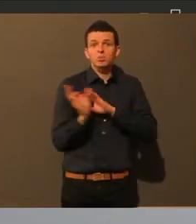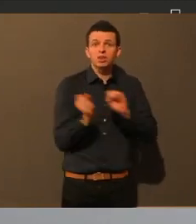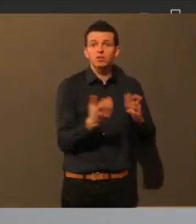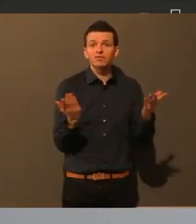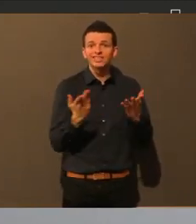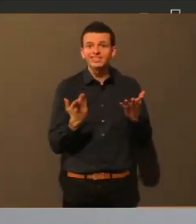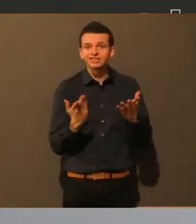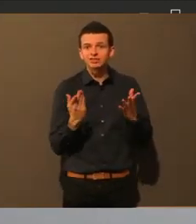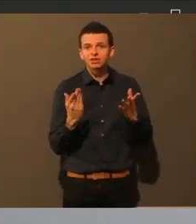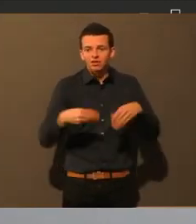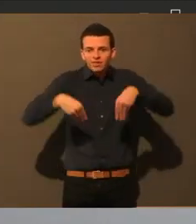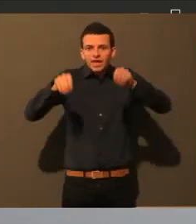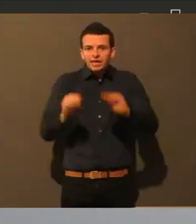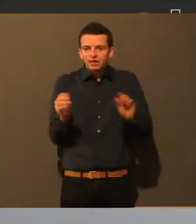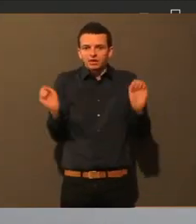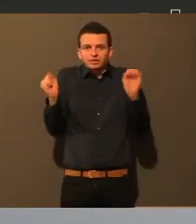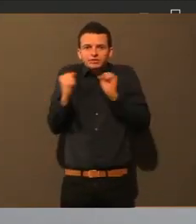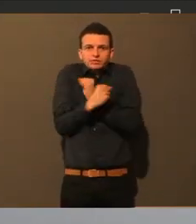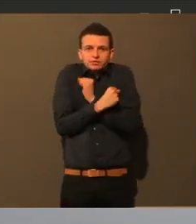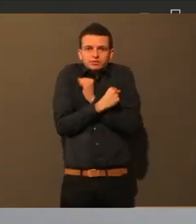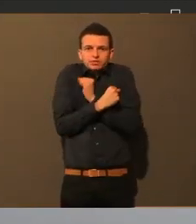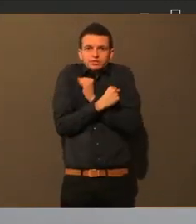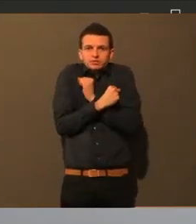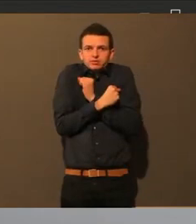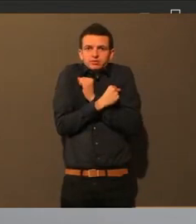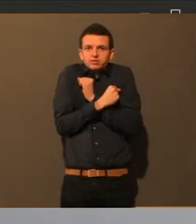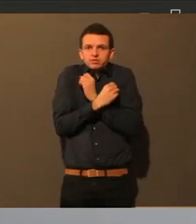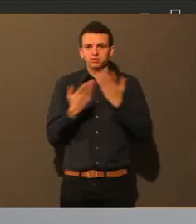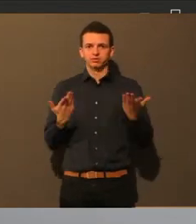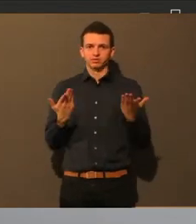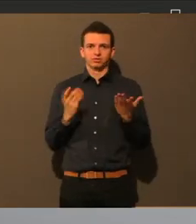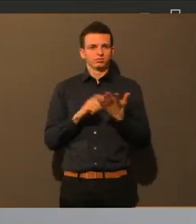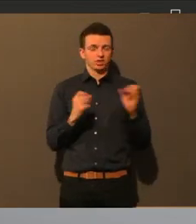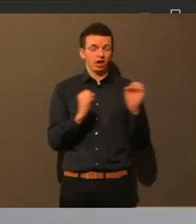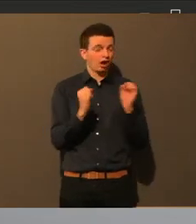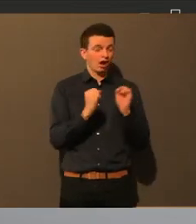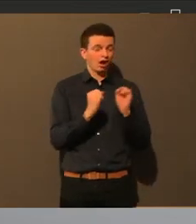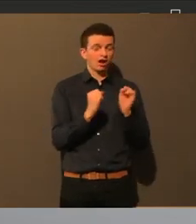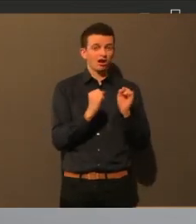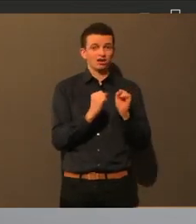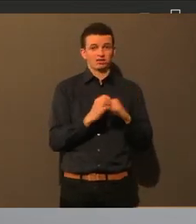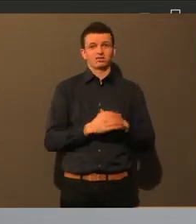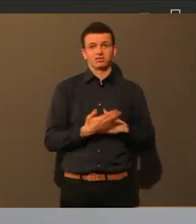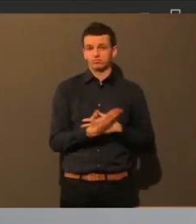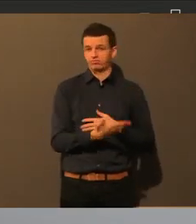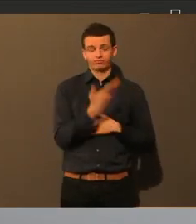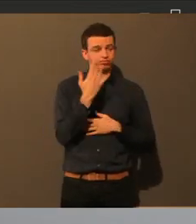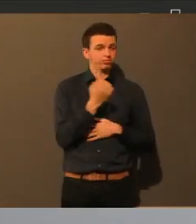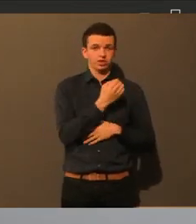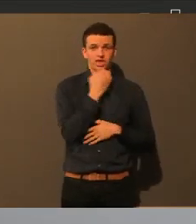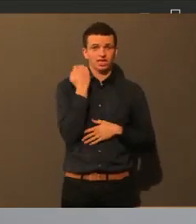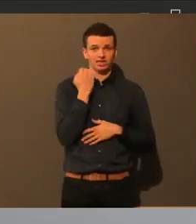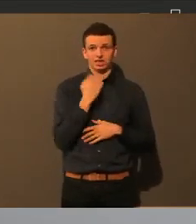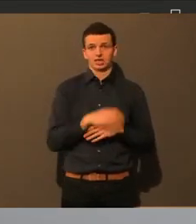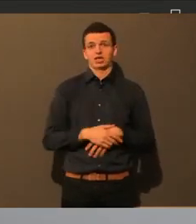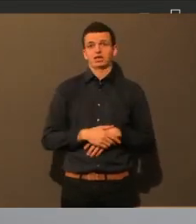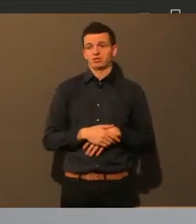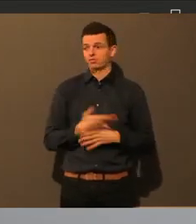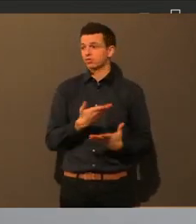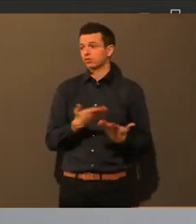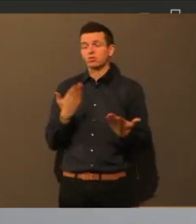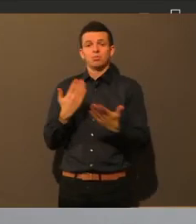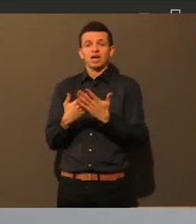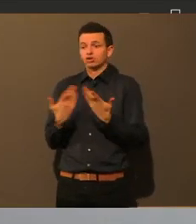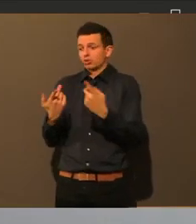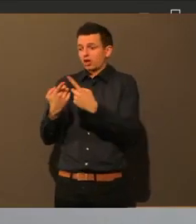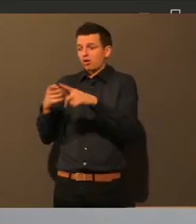dann haben und auch möglich wäre. Ich es gibt genügend Messebauer, die gerade vielleicht nicht so viel zu tun haben, wo sie sich da vielleicht mit engagieren würden. Auch